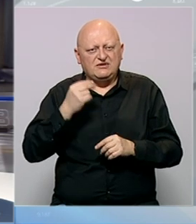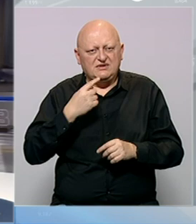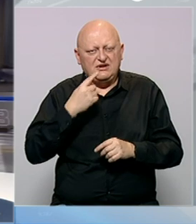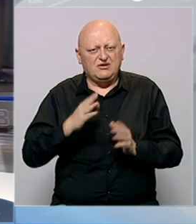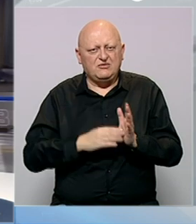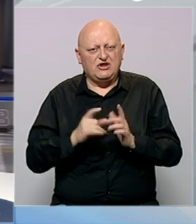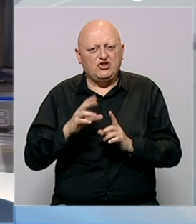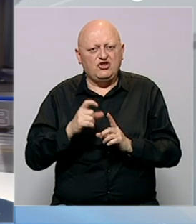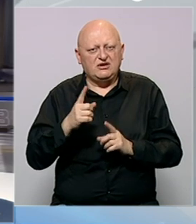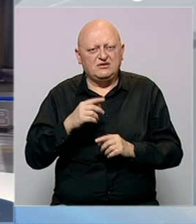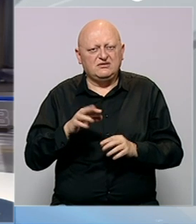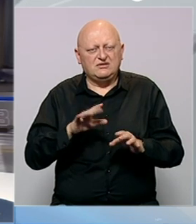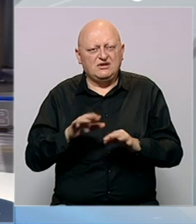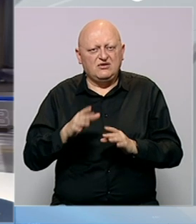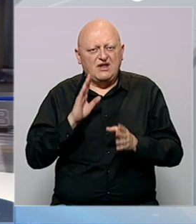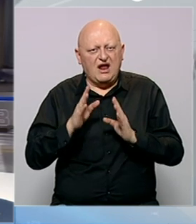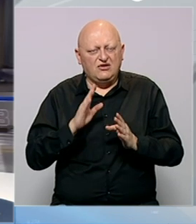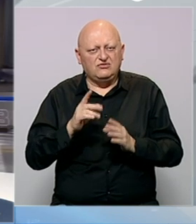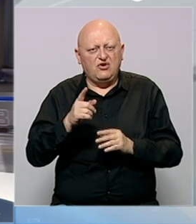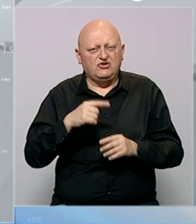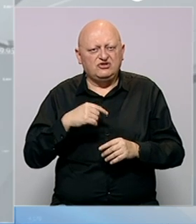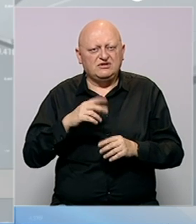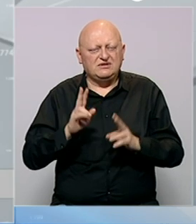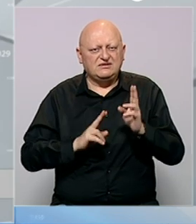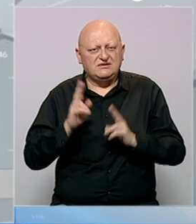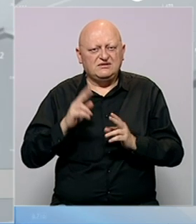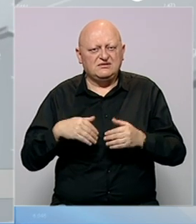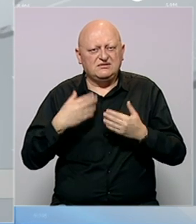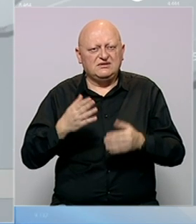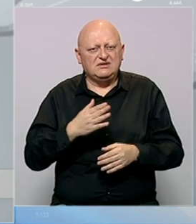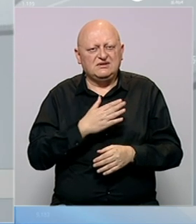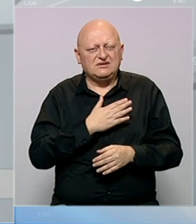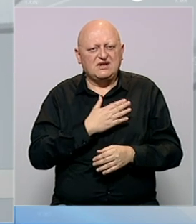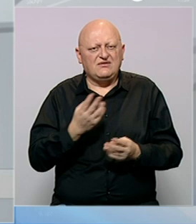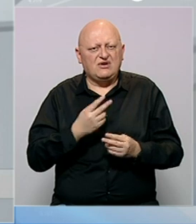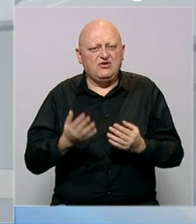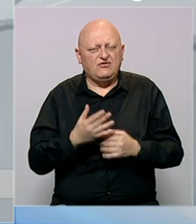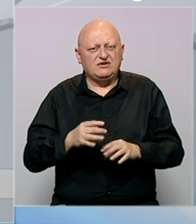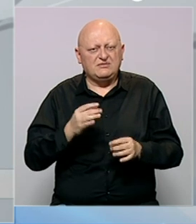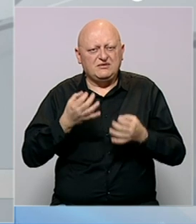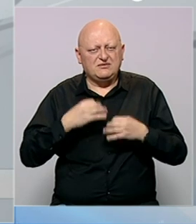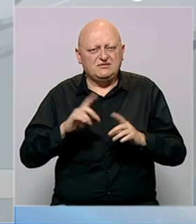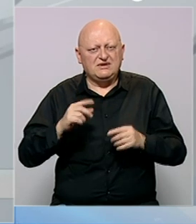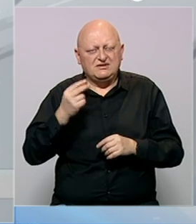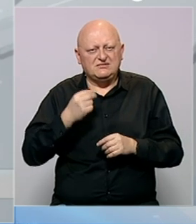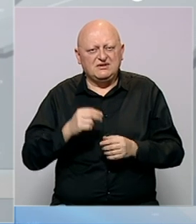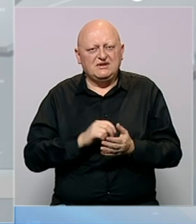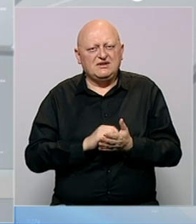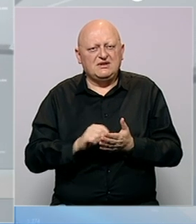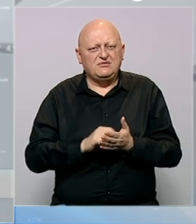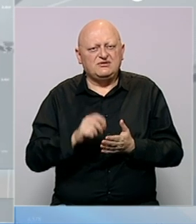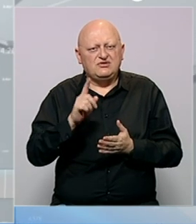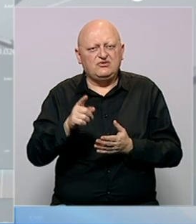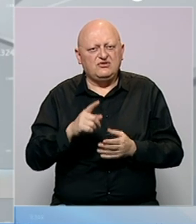naveo je Milorad Dodik na Instagram nalogu. On će na sjednici položiti zakletvu kao novo izabrani predsjednik Republike Srpske.